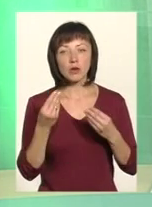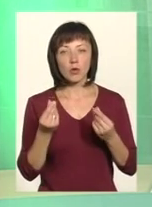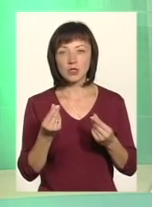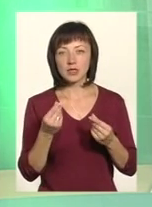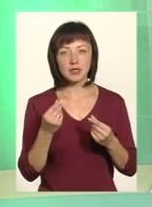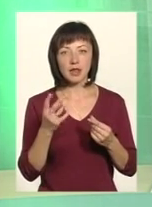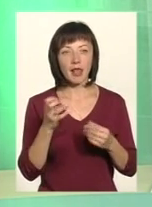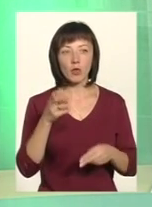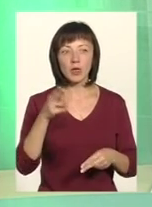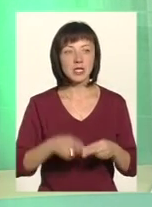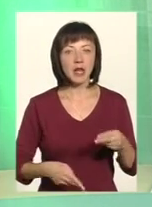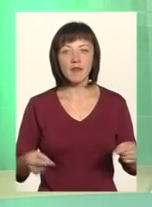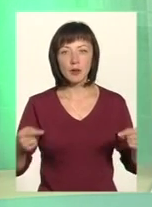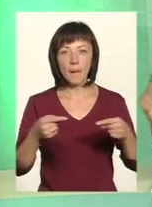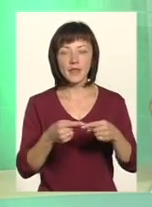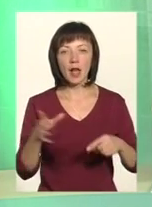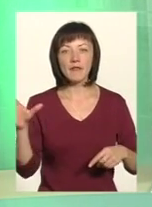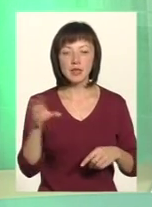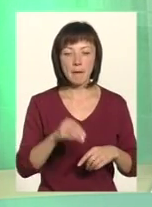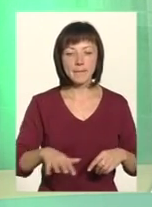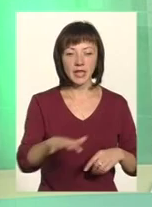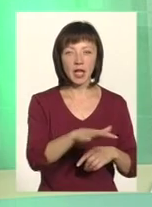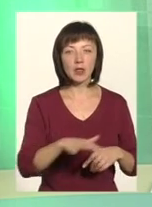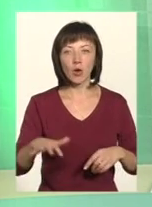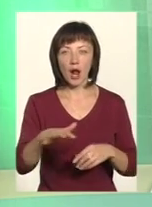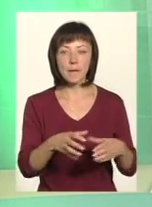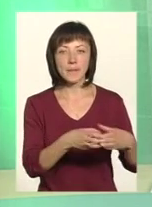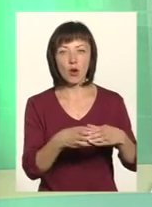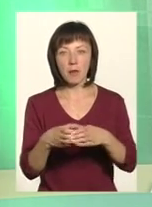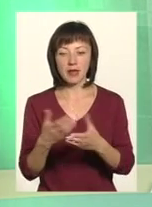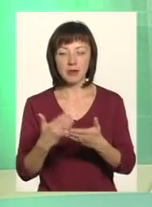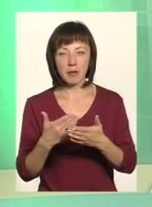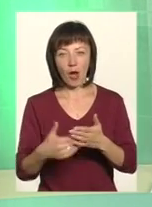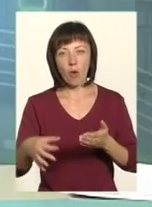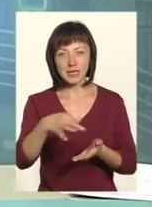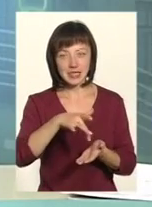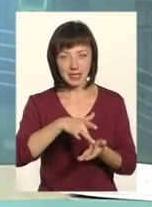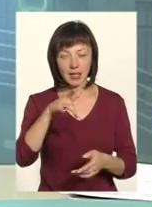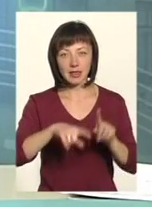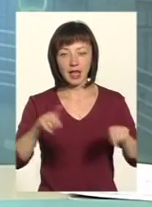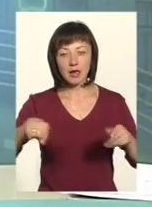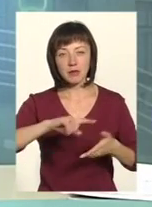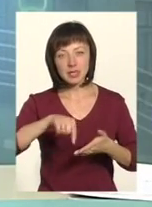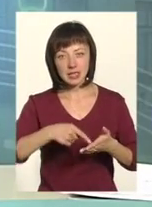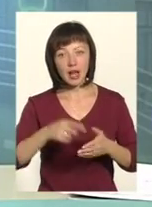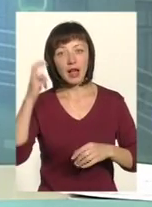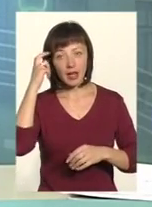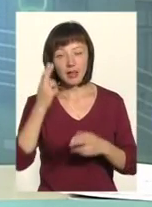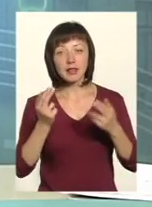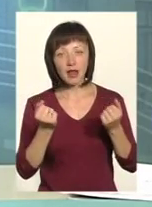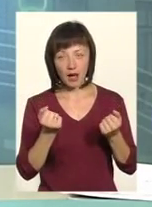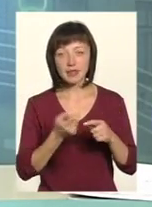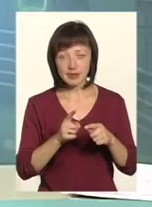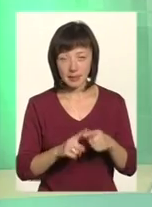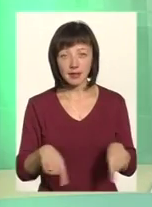до кінця відповідає всім територіальним громадам. Якщо ми говоримо про обласні центри і говоримо про деякі міста, і Київ, так, це так.